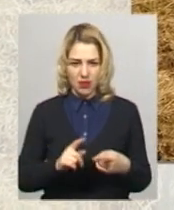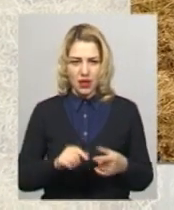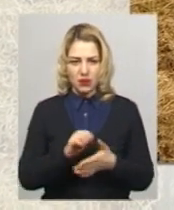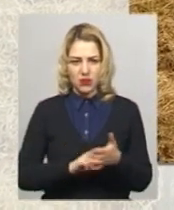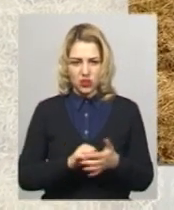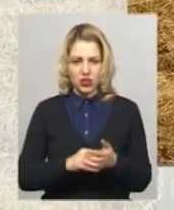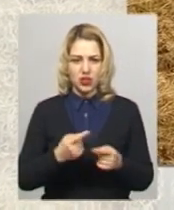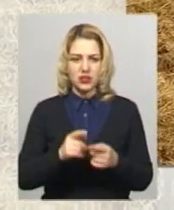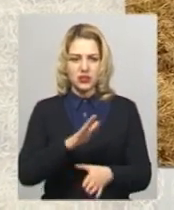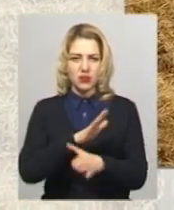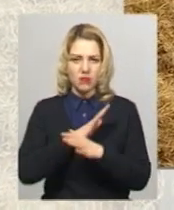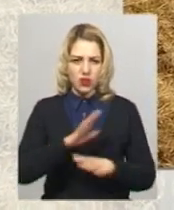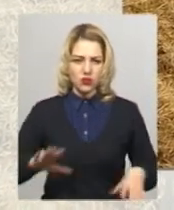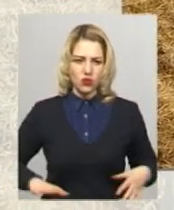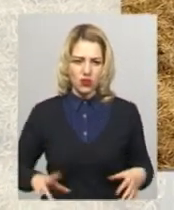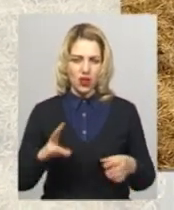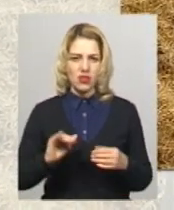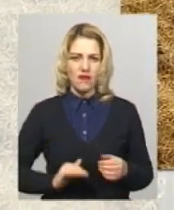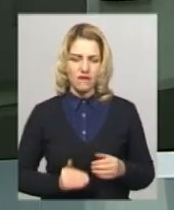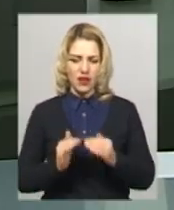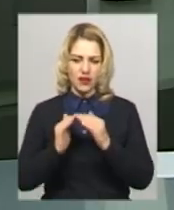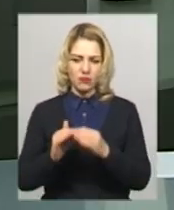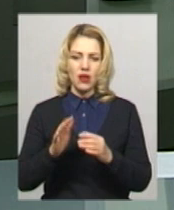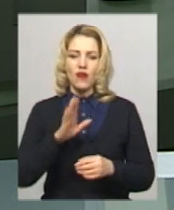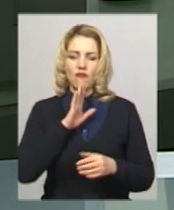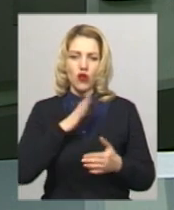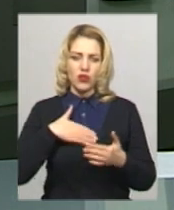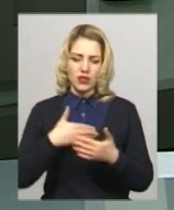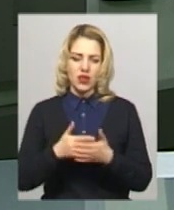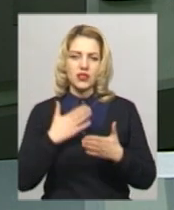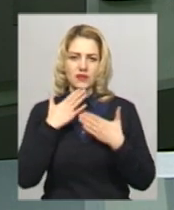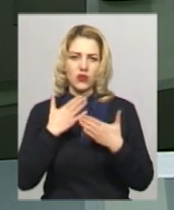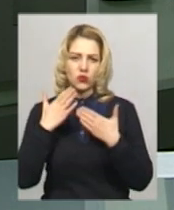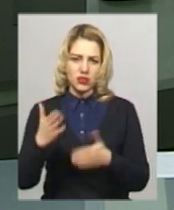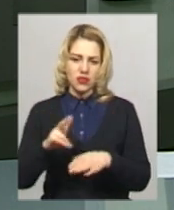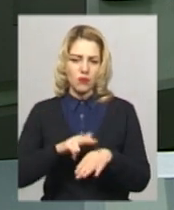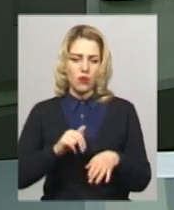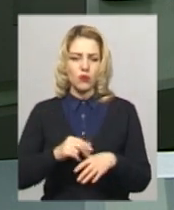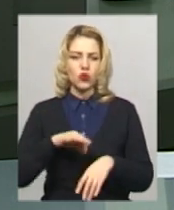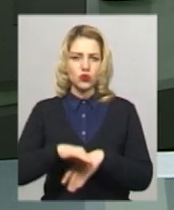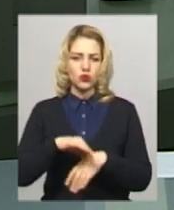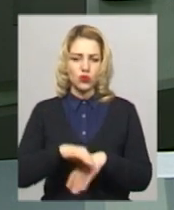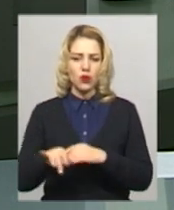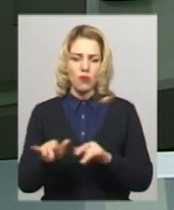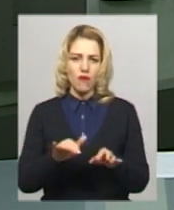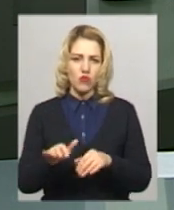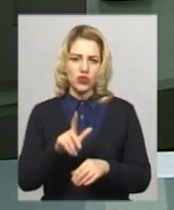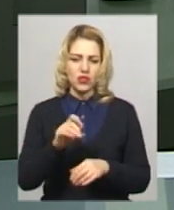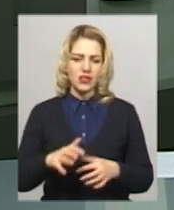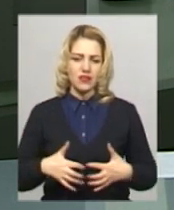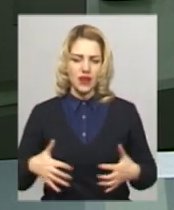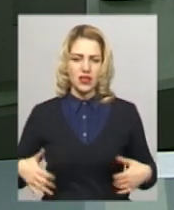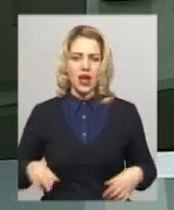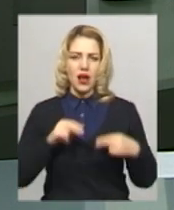стала смерть коня на фермі. Волонтерка звернулася до поліції з заявою про жорстоке поводження з тваринами, а працівники ветеринарної